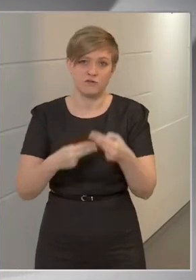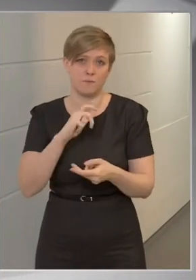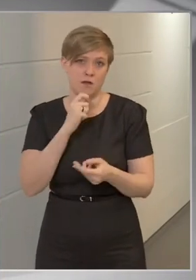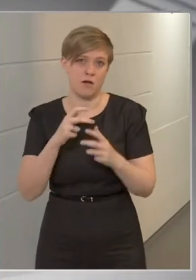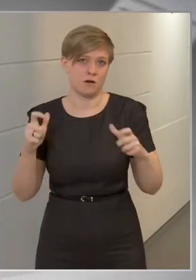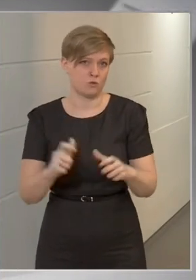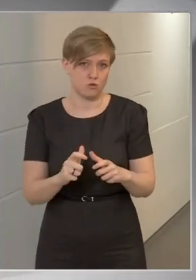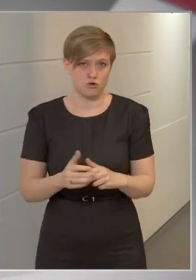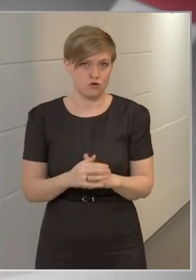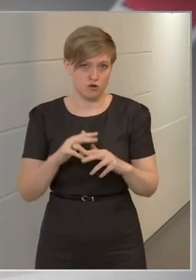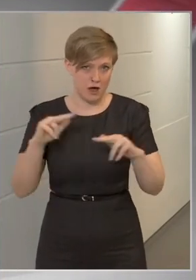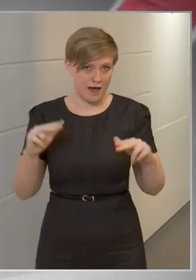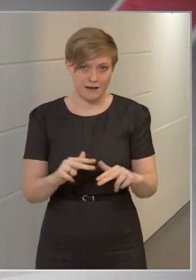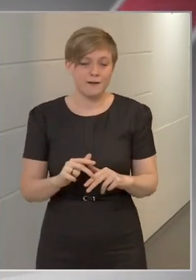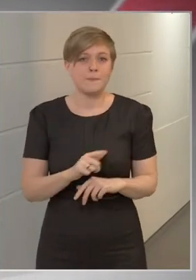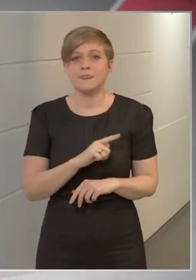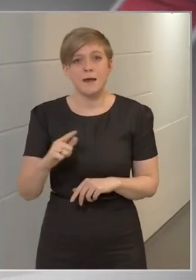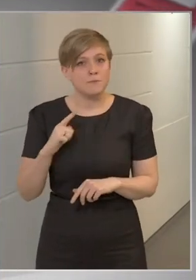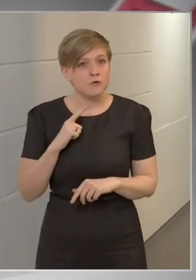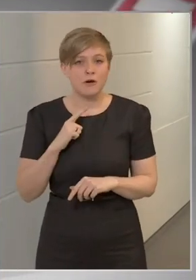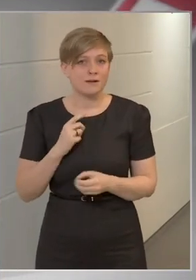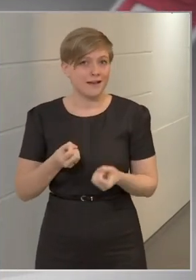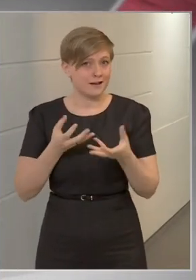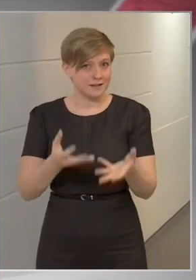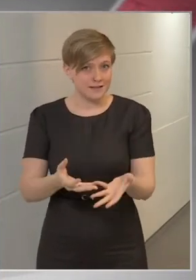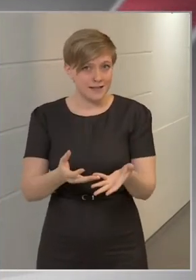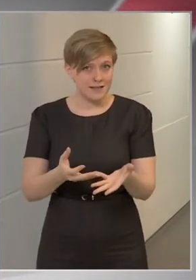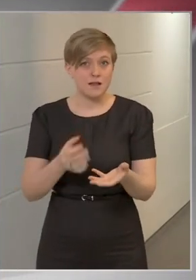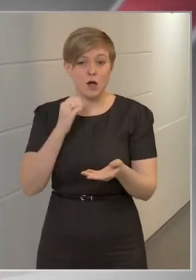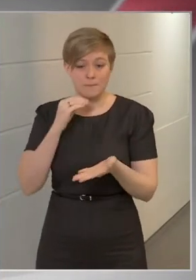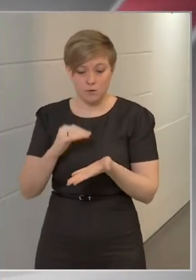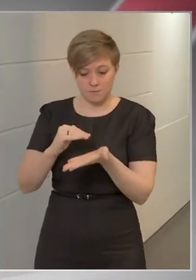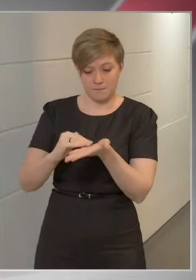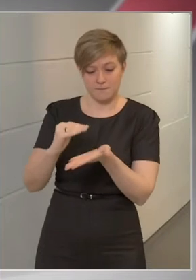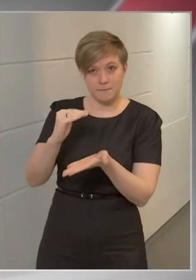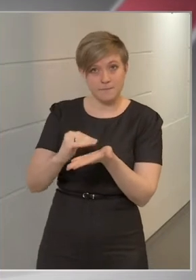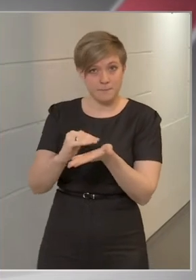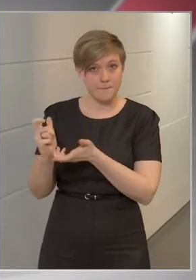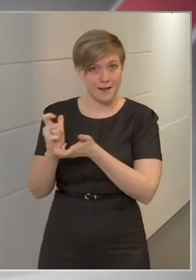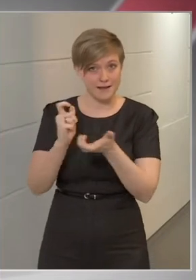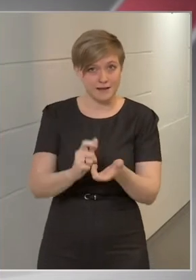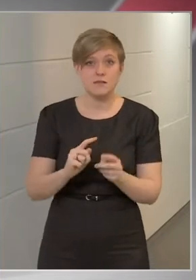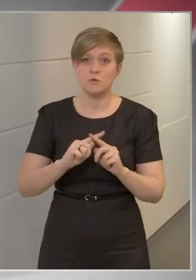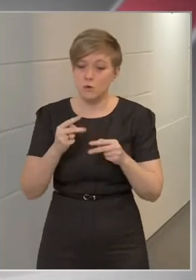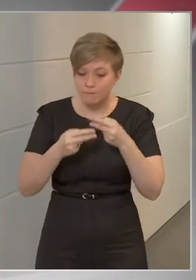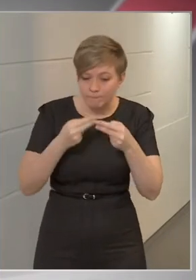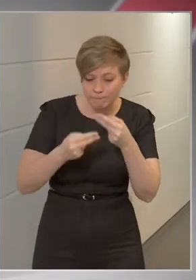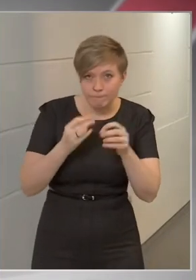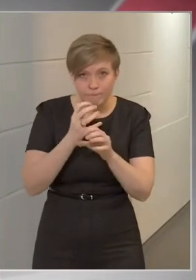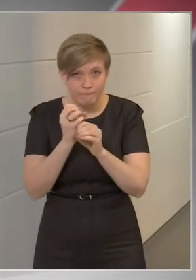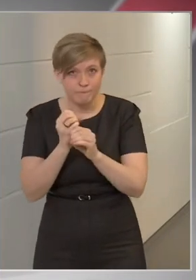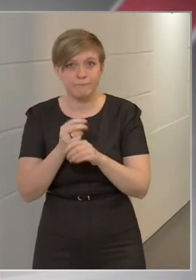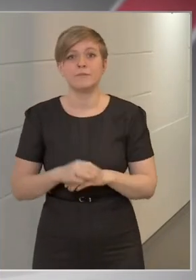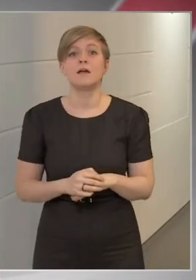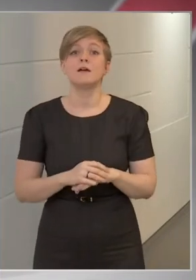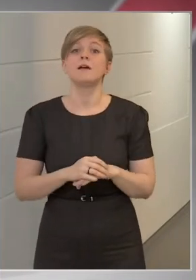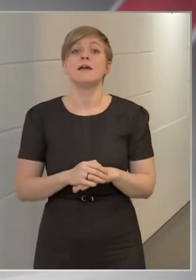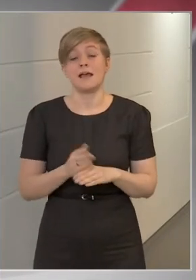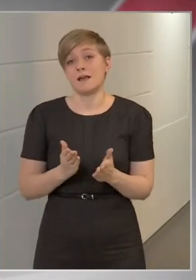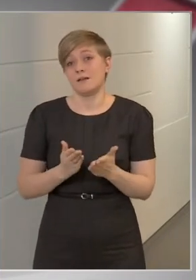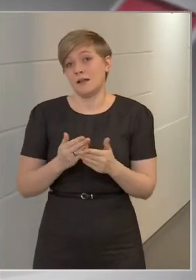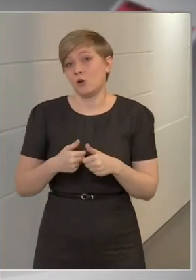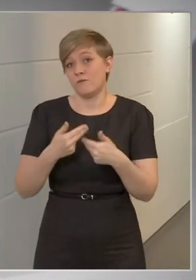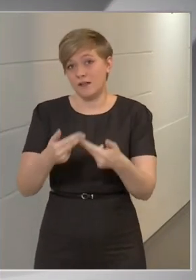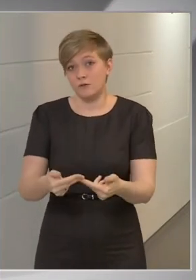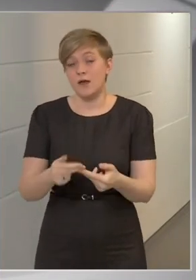Nem csupán engedélyezik a vakcinát, hanem amikor megérkezik az oltóanyag, akkor külön megvizsgálják, és ezt követően a magyar állam teljes